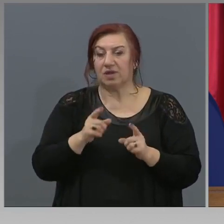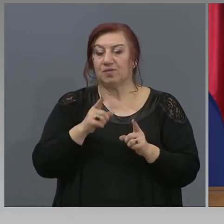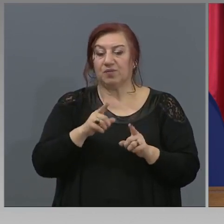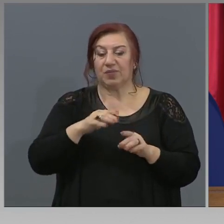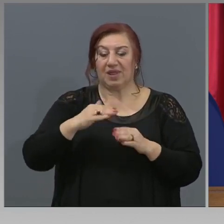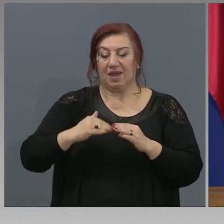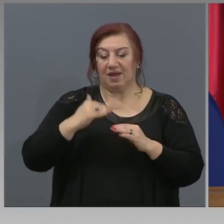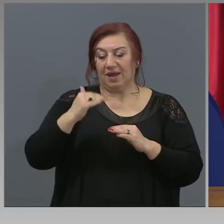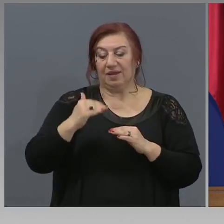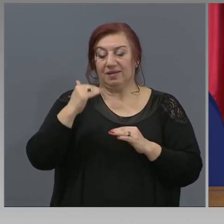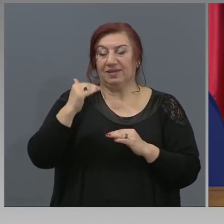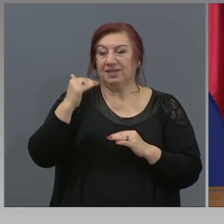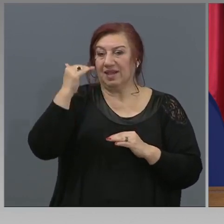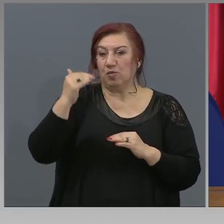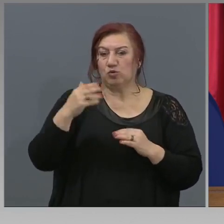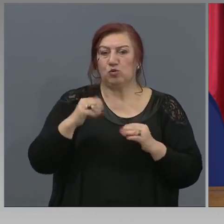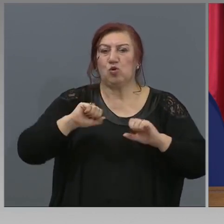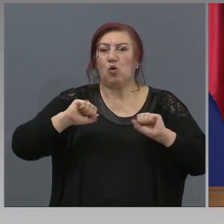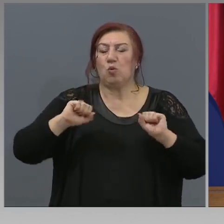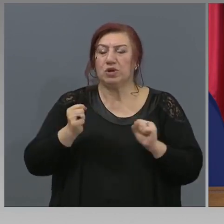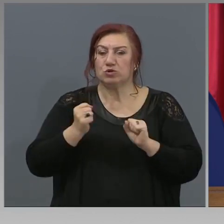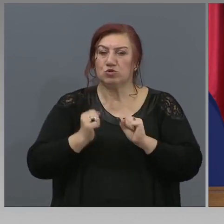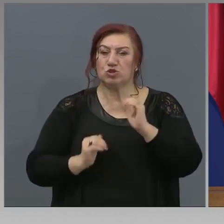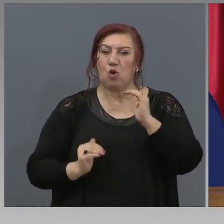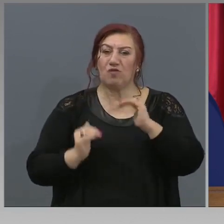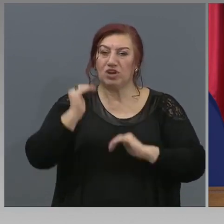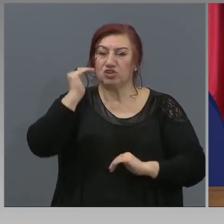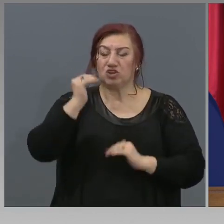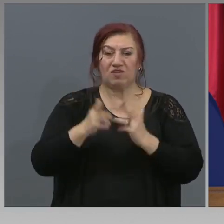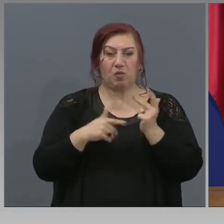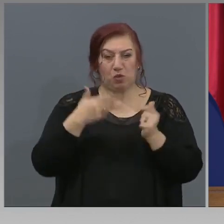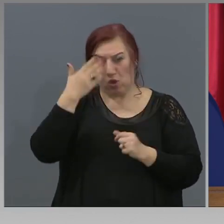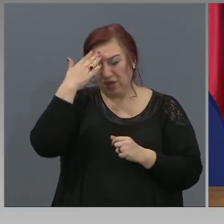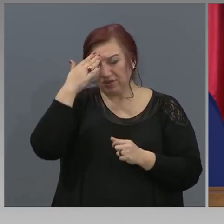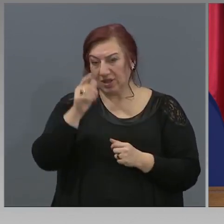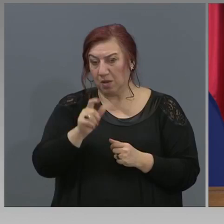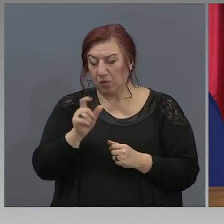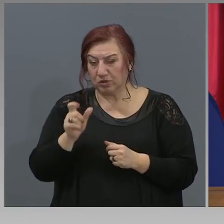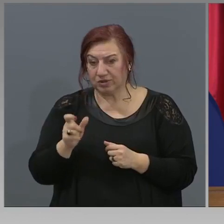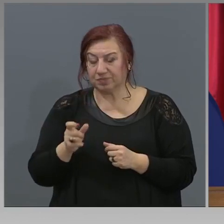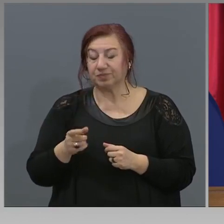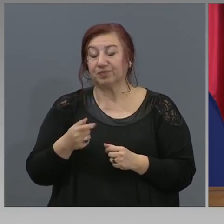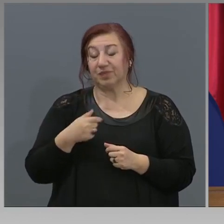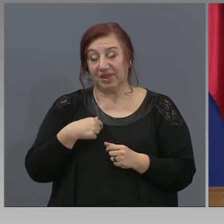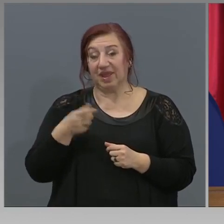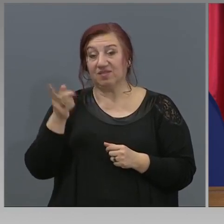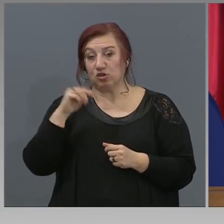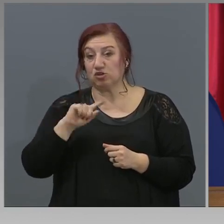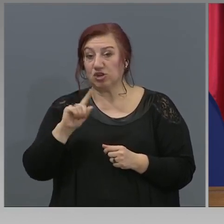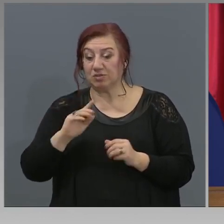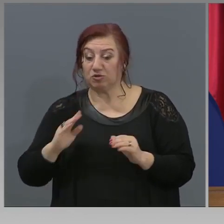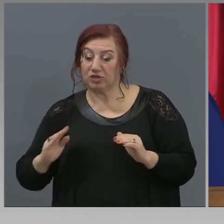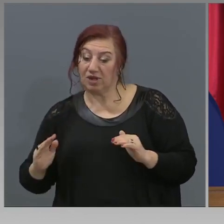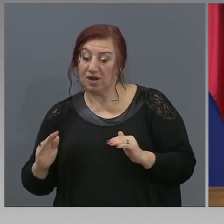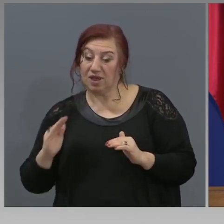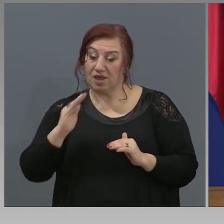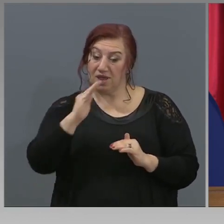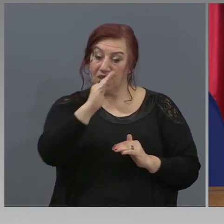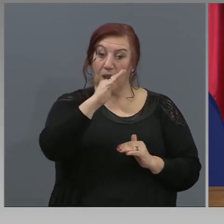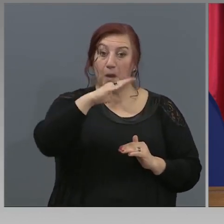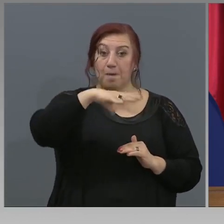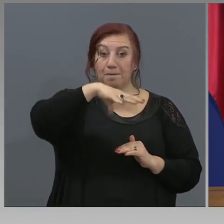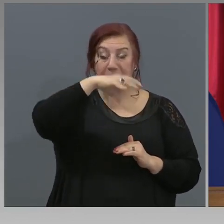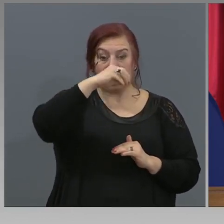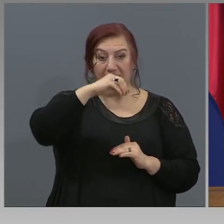във броя на заразените се увеличава. Така че пика, сега още ние сме достигнали пика, вероятно във всички страни,